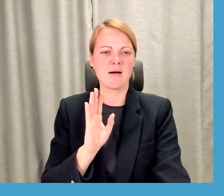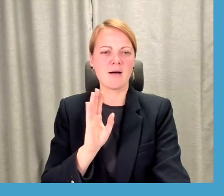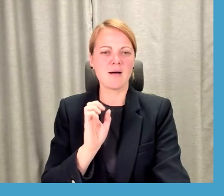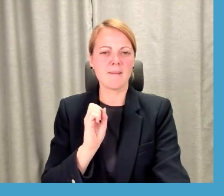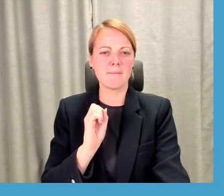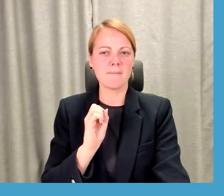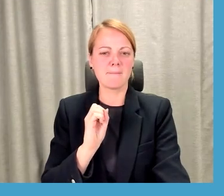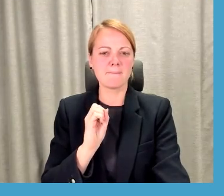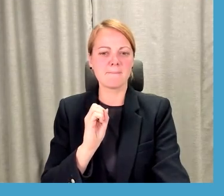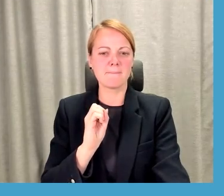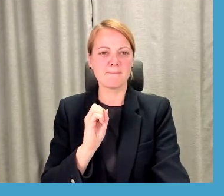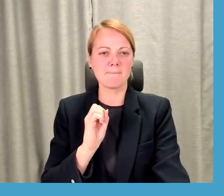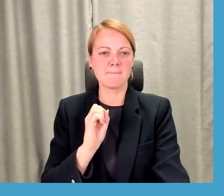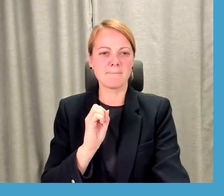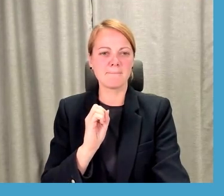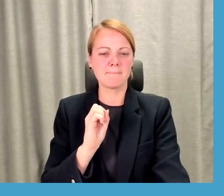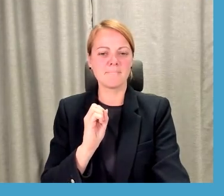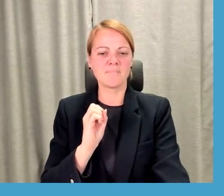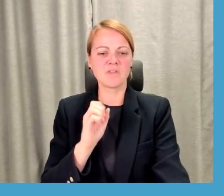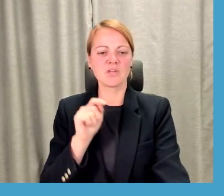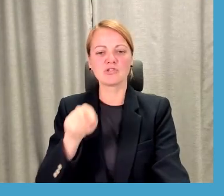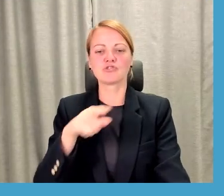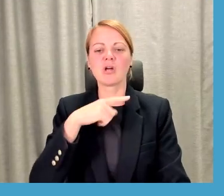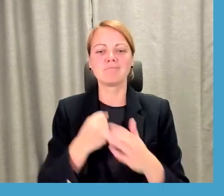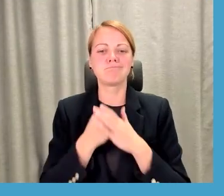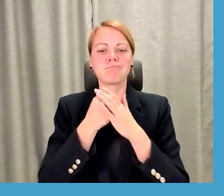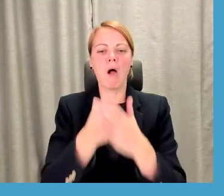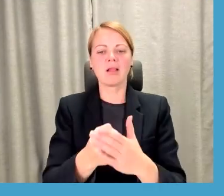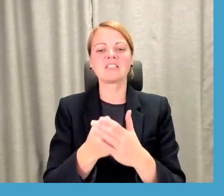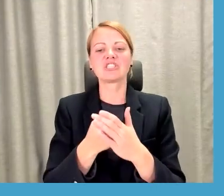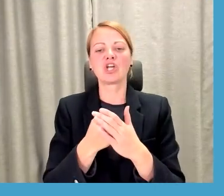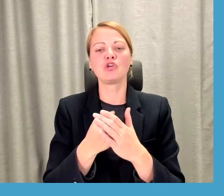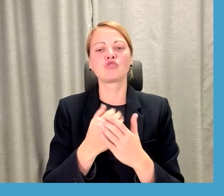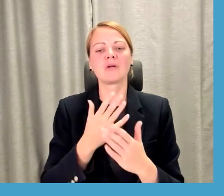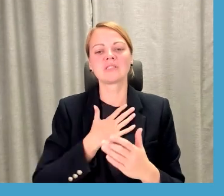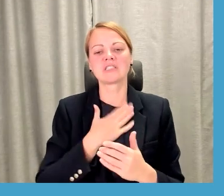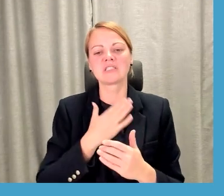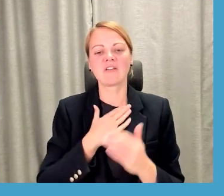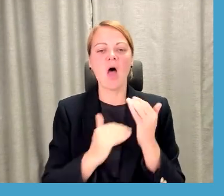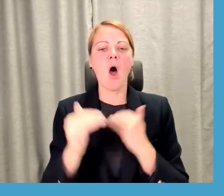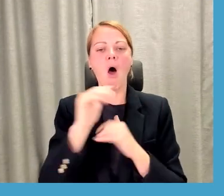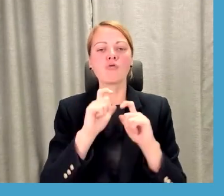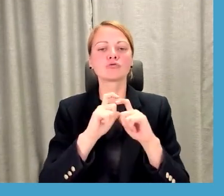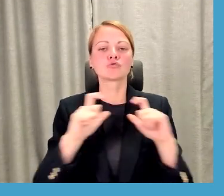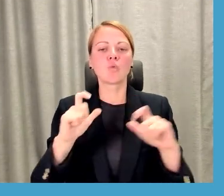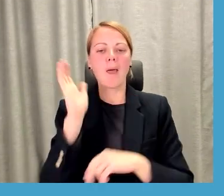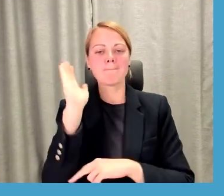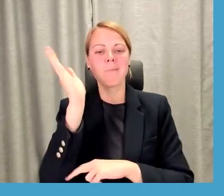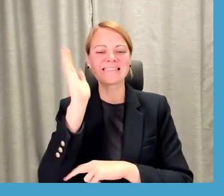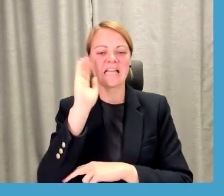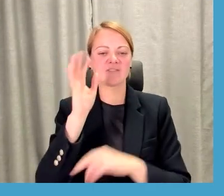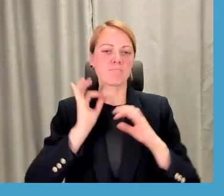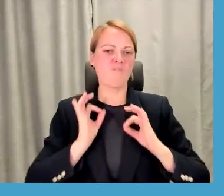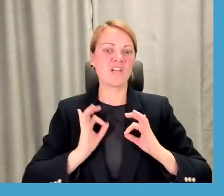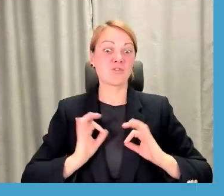Jā, jā. Jā, šeit es balstīšu uz savu kā uz augstskolas pastēdzēju arī profesionālo pieredzi